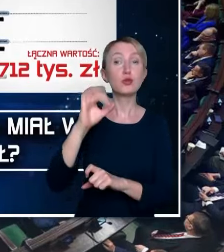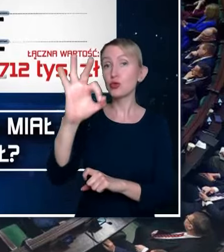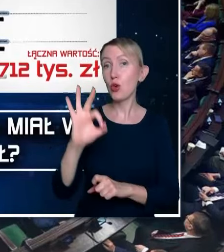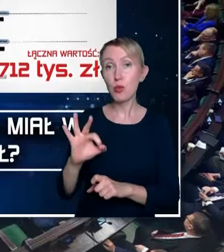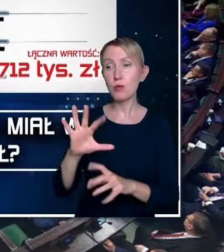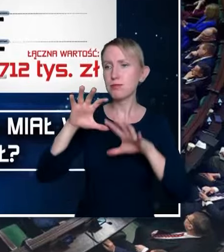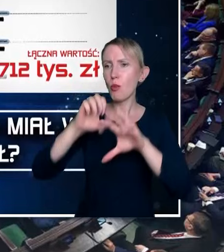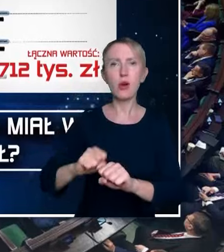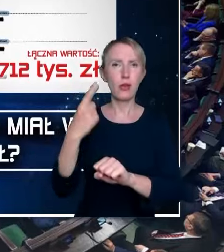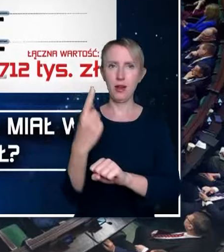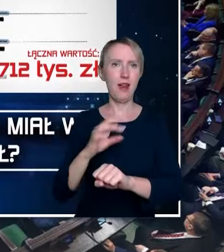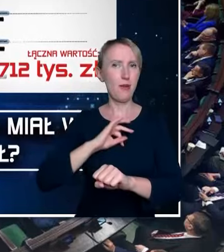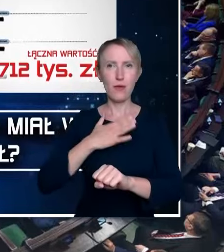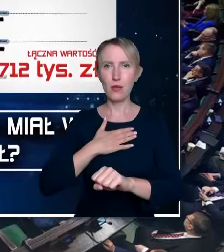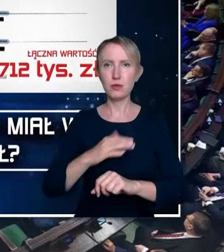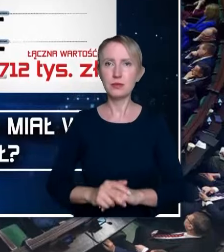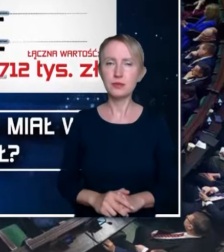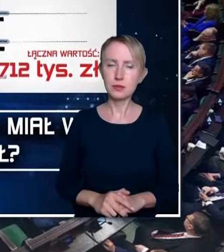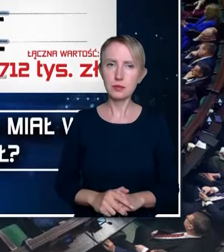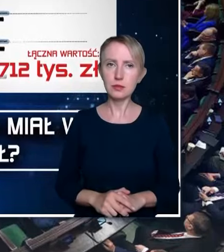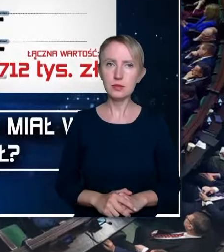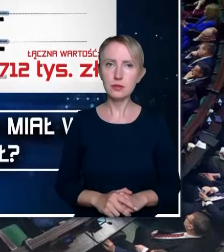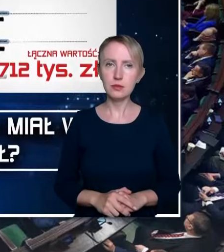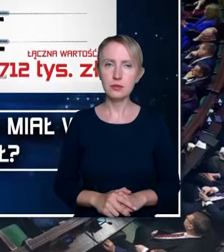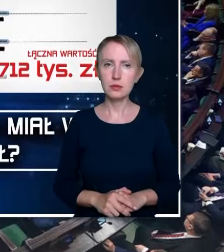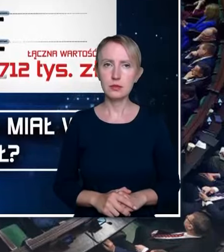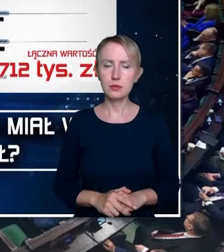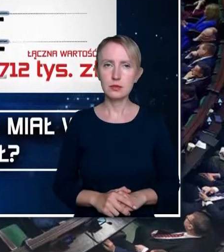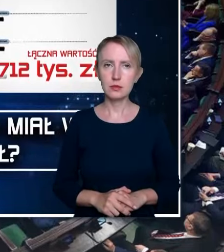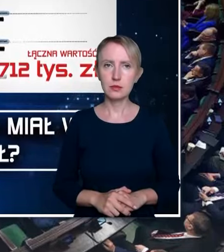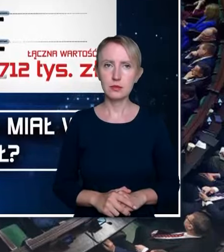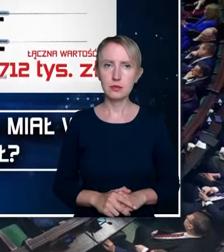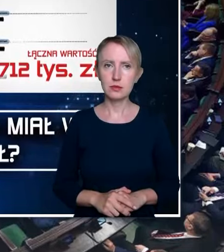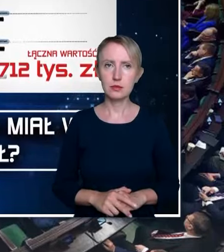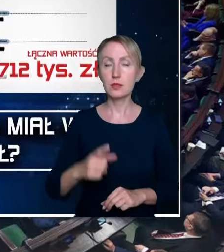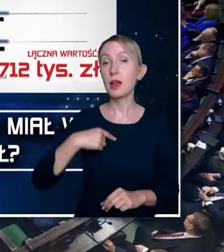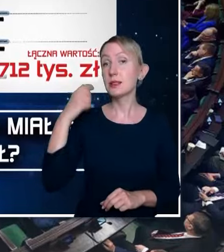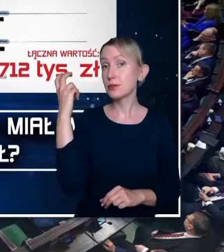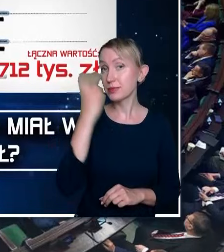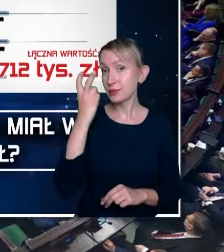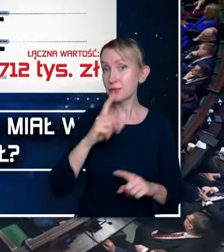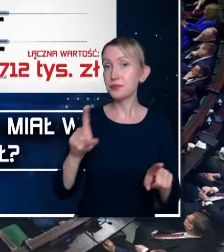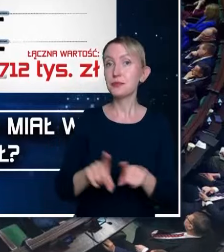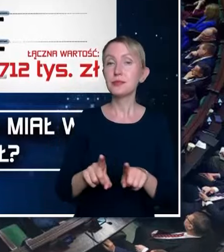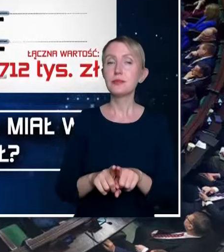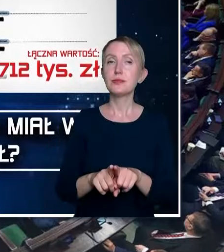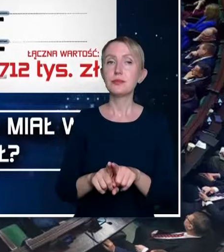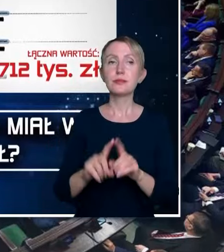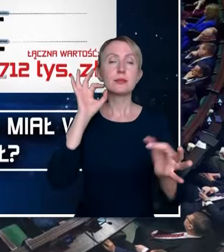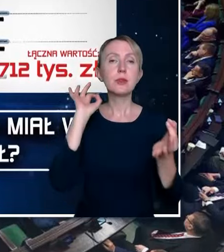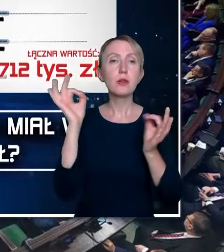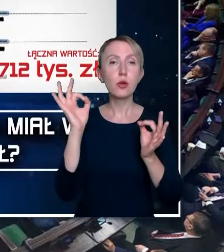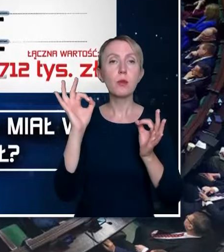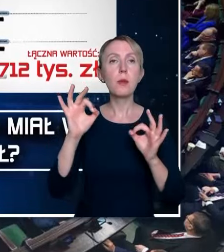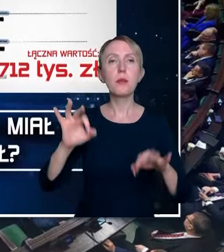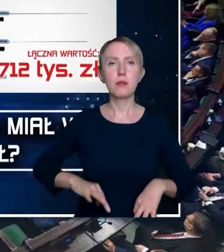monopolistą de facto na tym rynku. No ja jestem bardzo ciekaw, jeszcze mając na względzie informacje, które pan